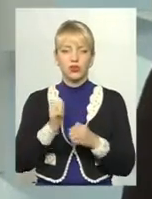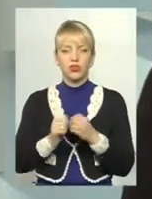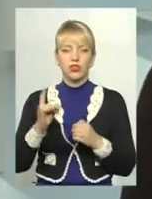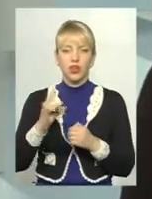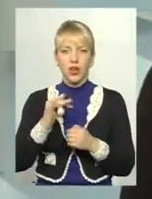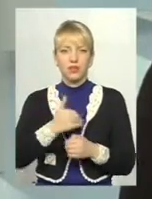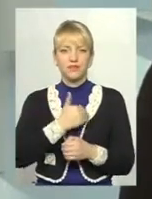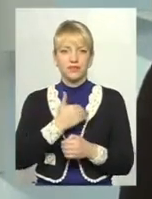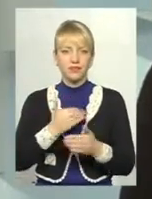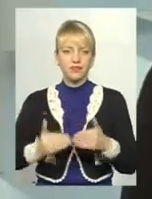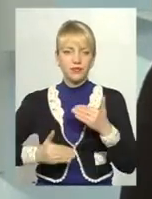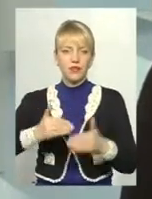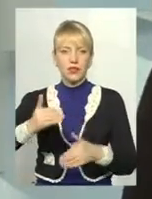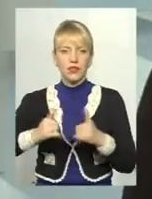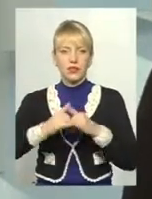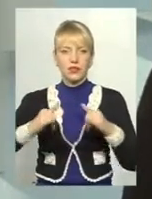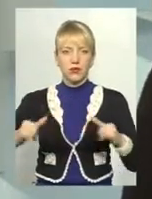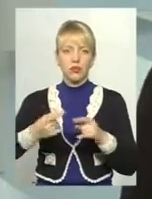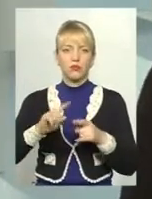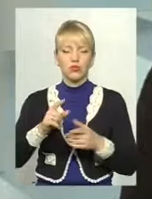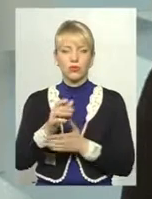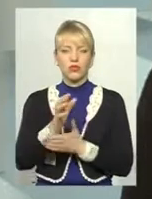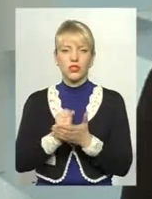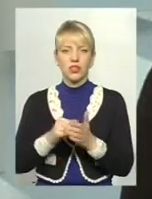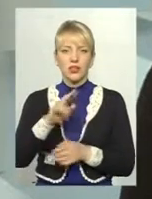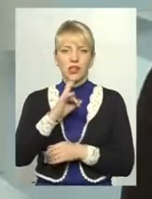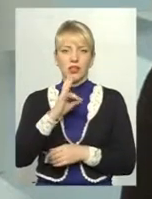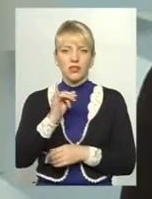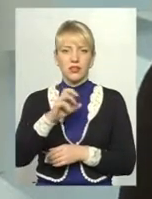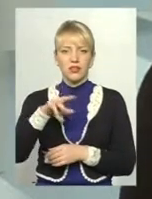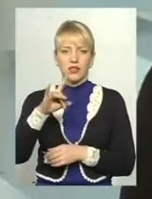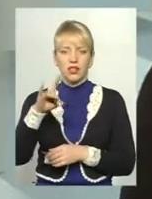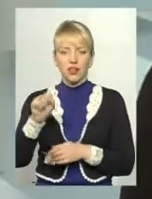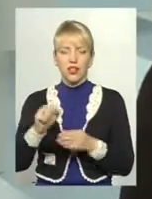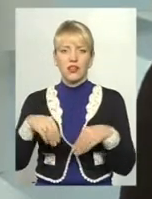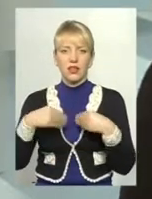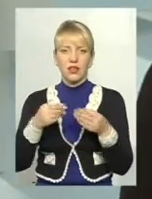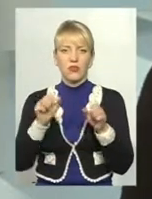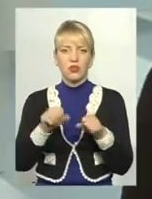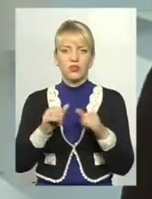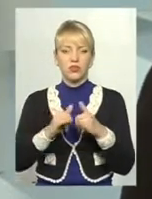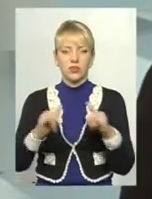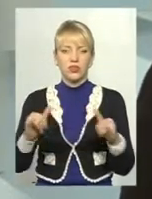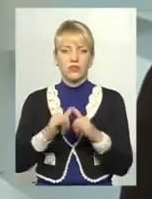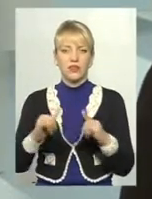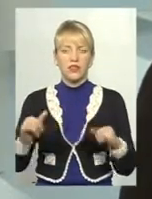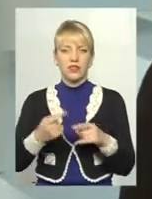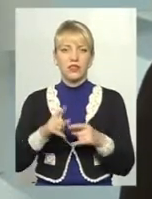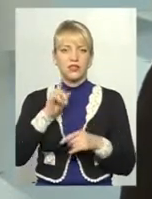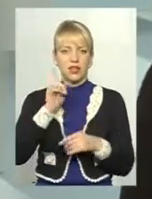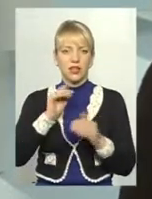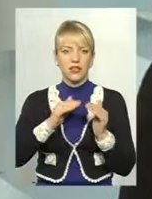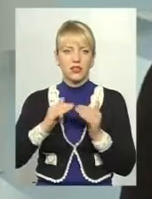збільшуються, тому що саме потенціал Дністра, де є можливість розвивати зелені садиби. Крім того, це є